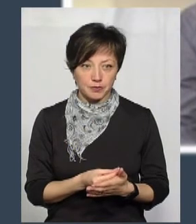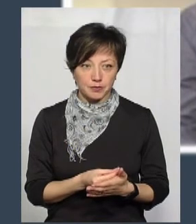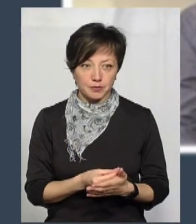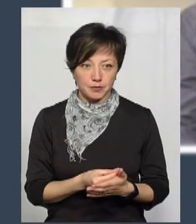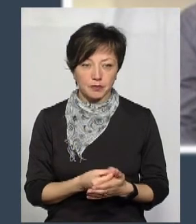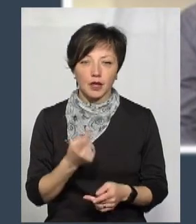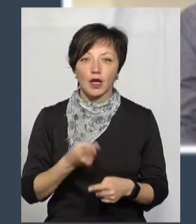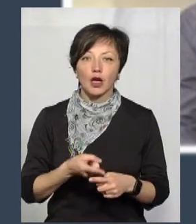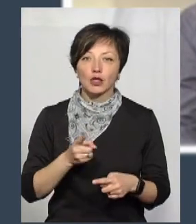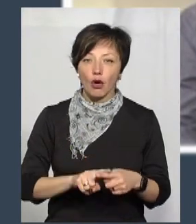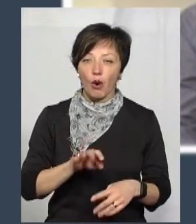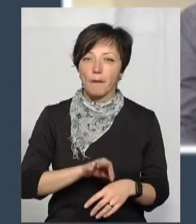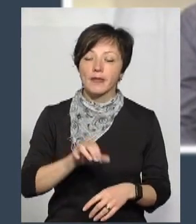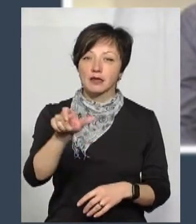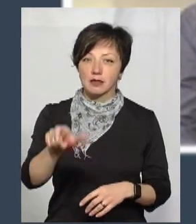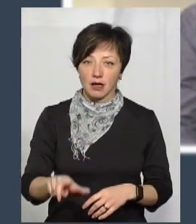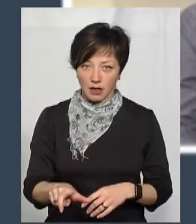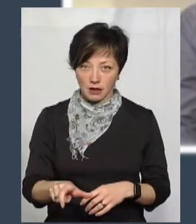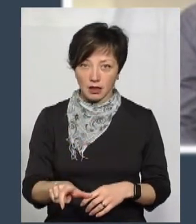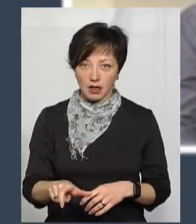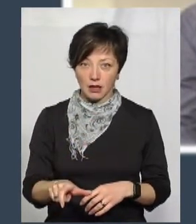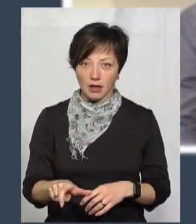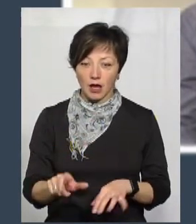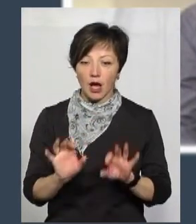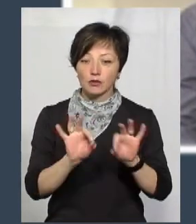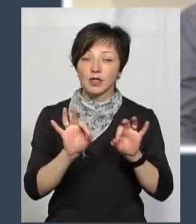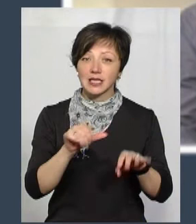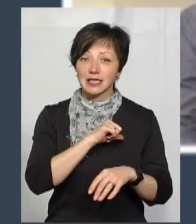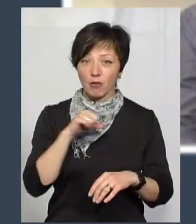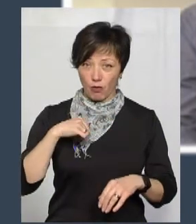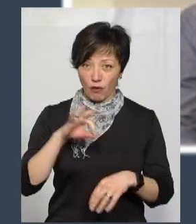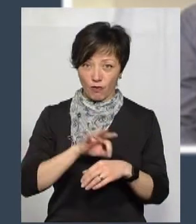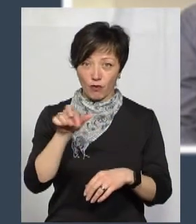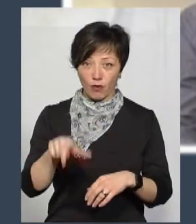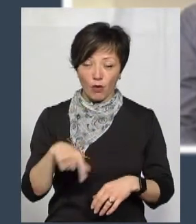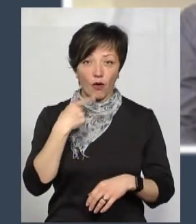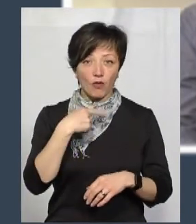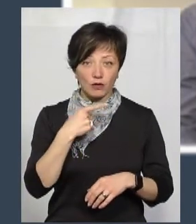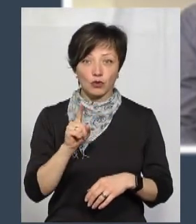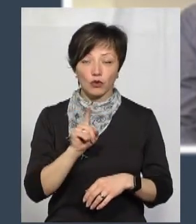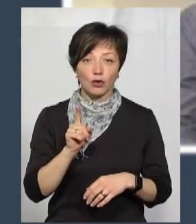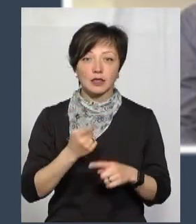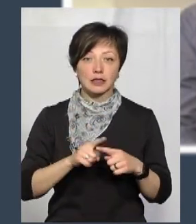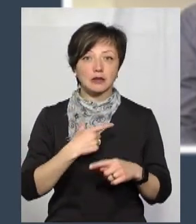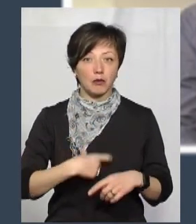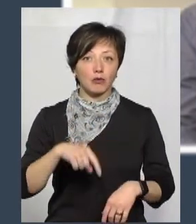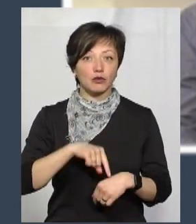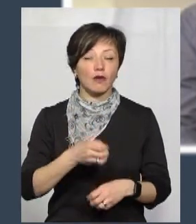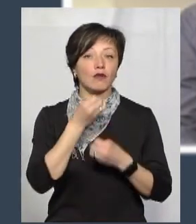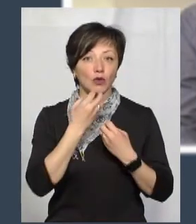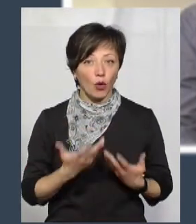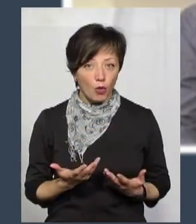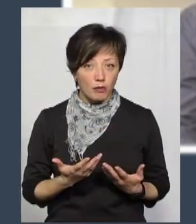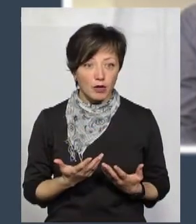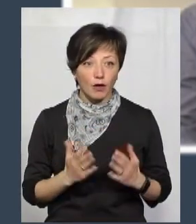Цього пацієнта, зі слів самого пацієнта, він говорив, що він себе почував добре